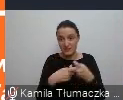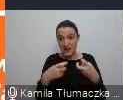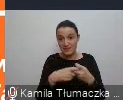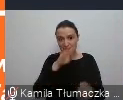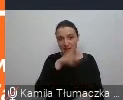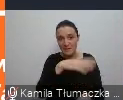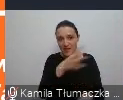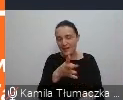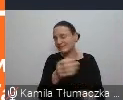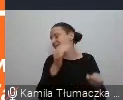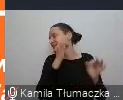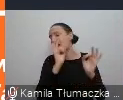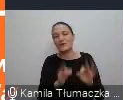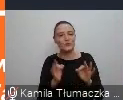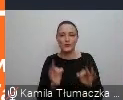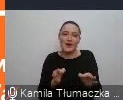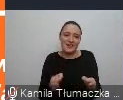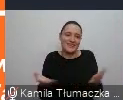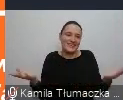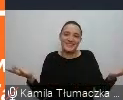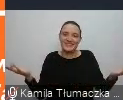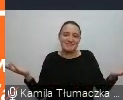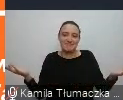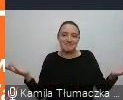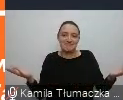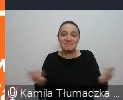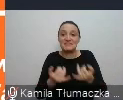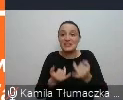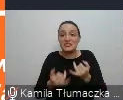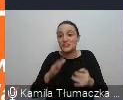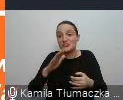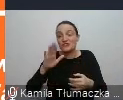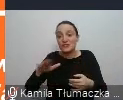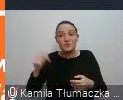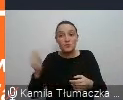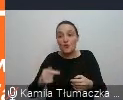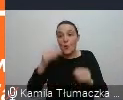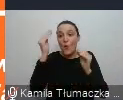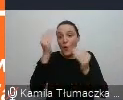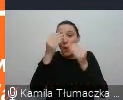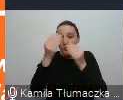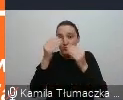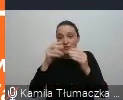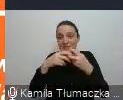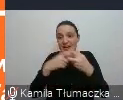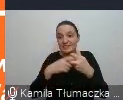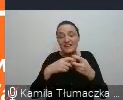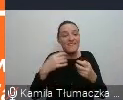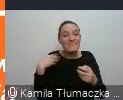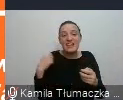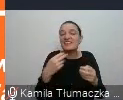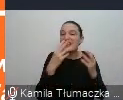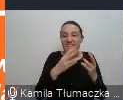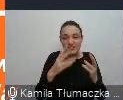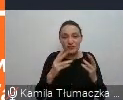tabela jest nieaktualna, bo jeśli dzieci mają uczyć się zdalnie, to bez względu na wiek one i tak te